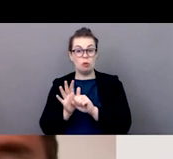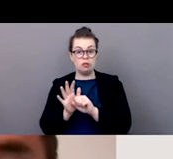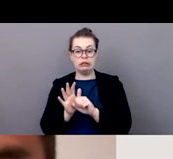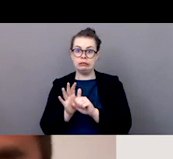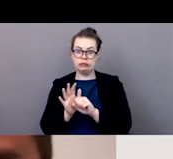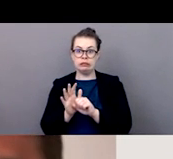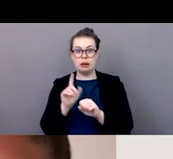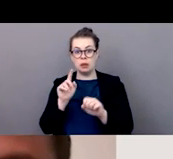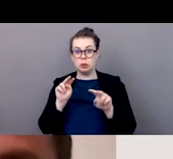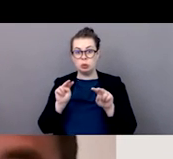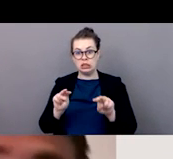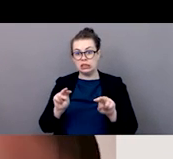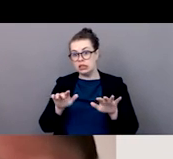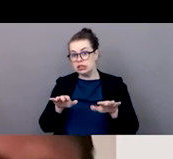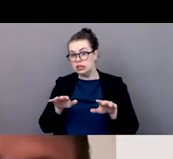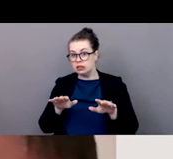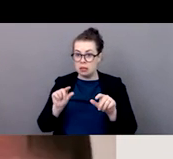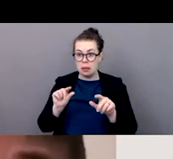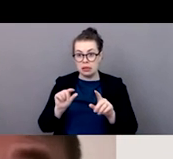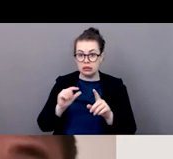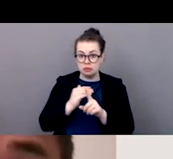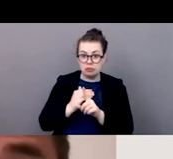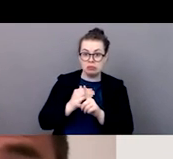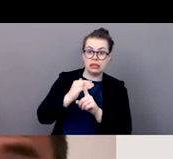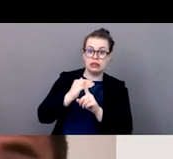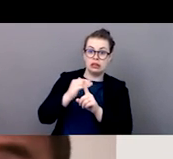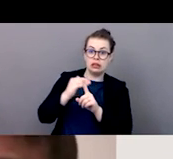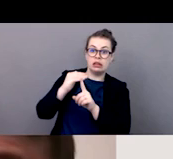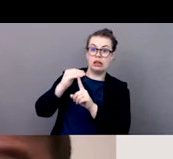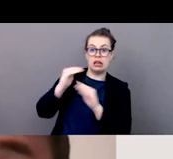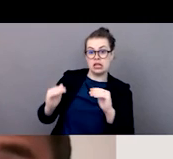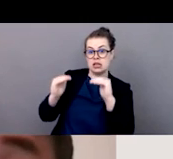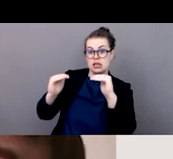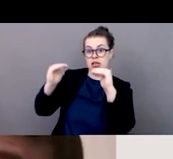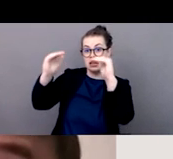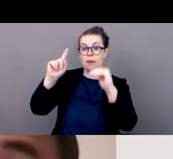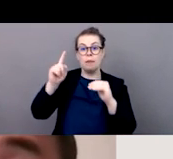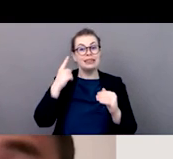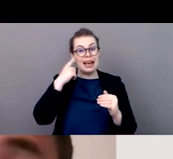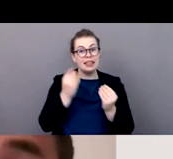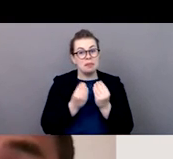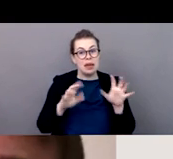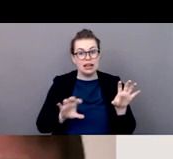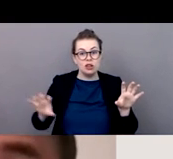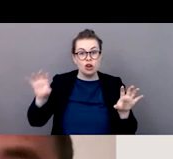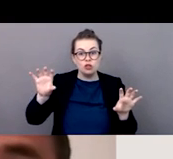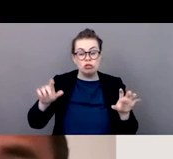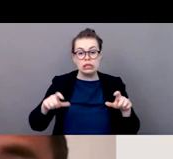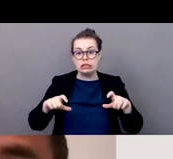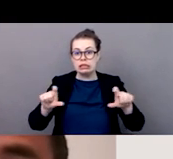sont en train de s'améliorer à cause de ce nombre de tas qui sont en train de lutter